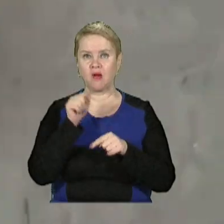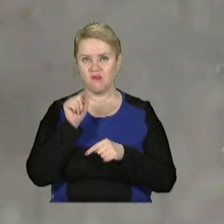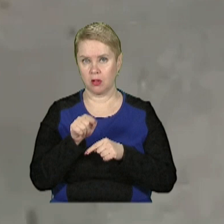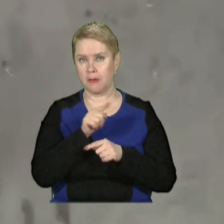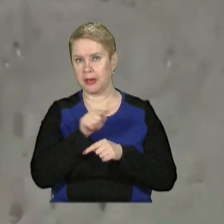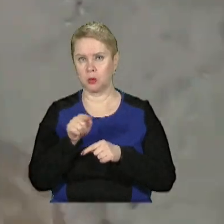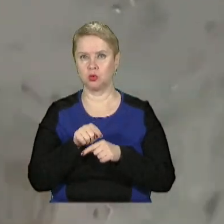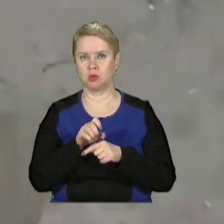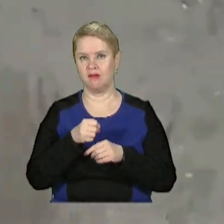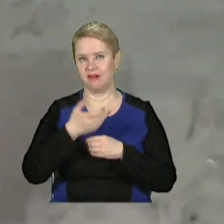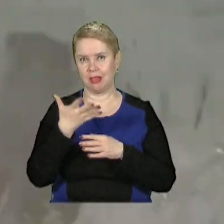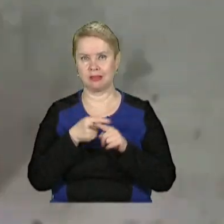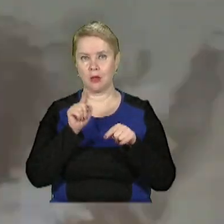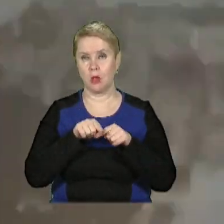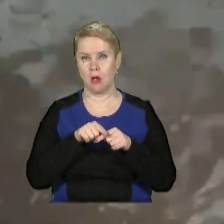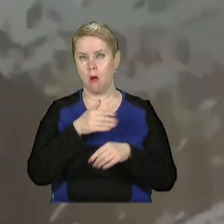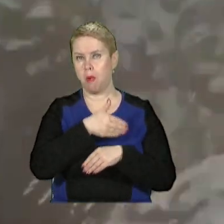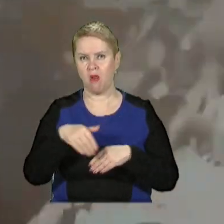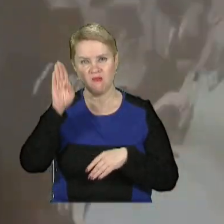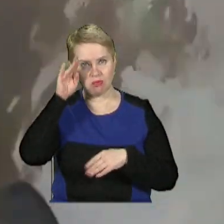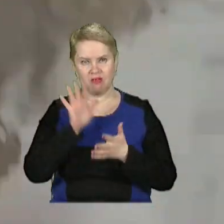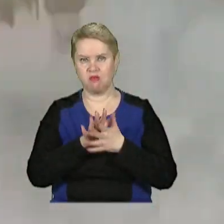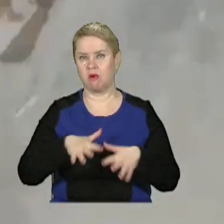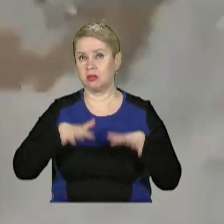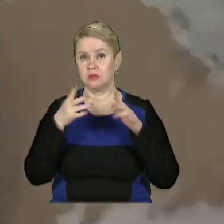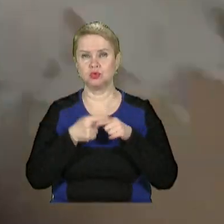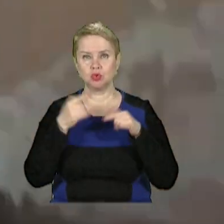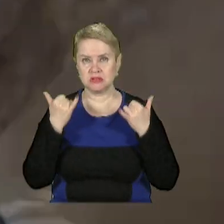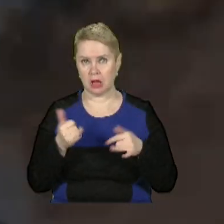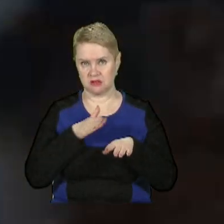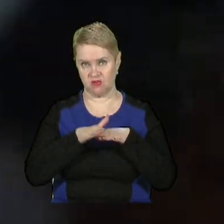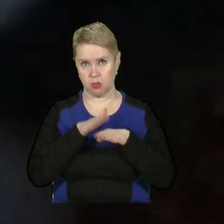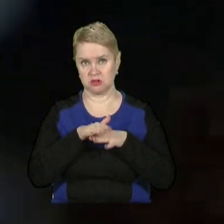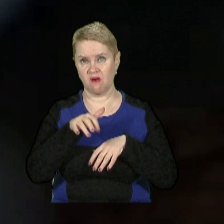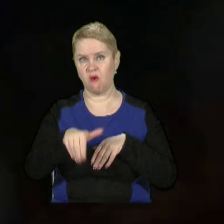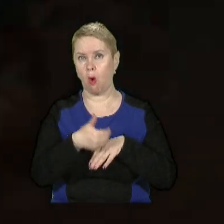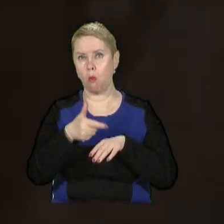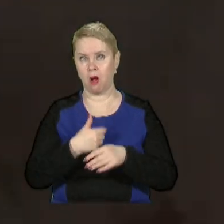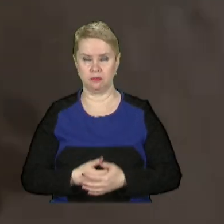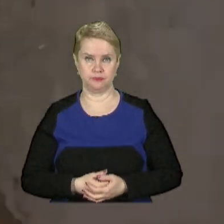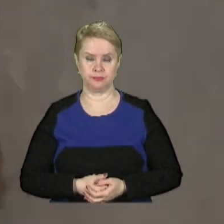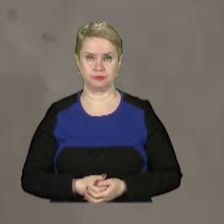періодично викладають. По коліну в воді та в агнюці. Те, що зараз відбувається в окопах.